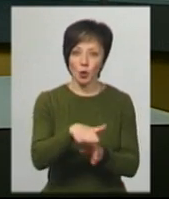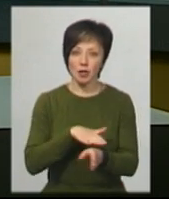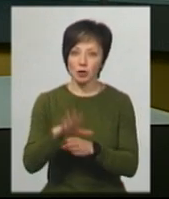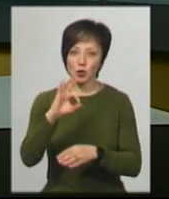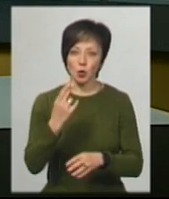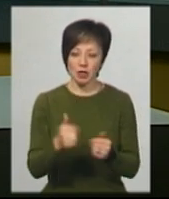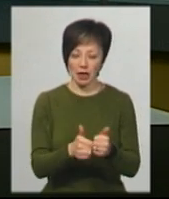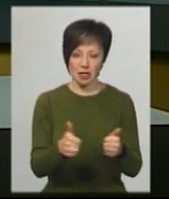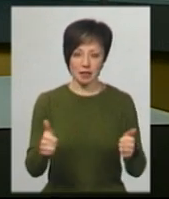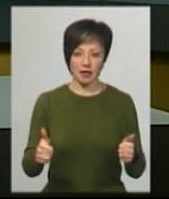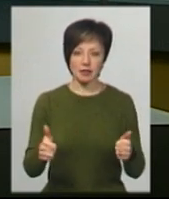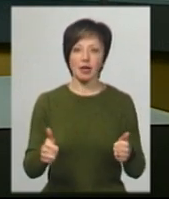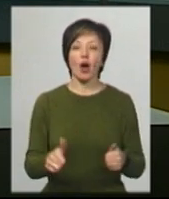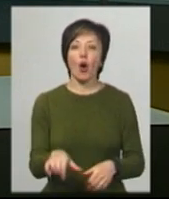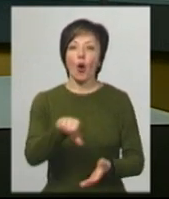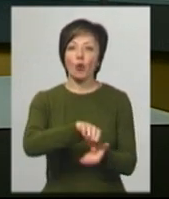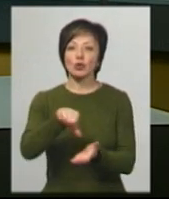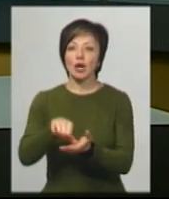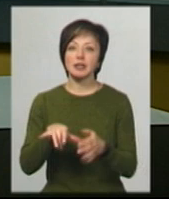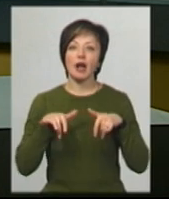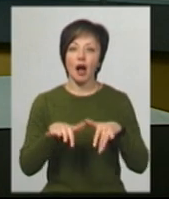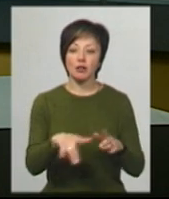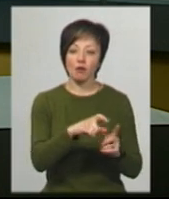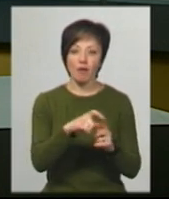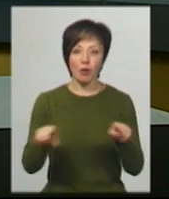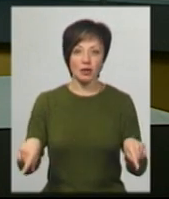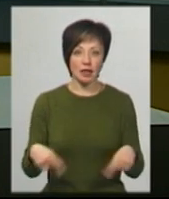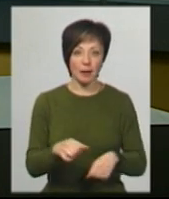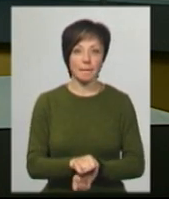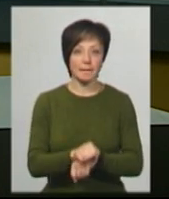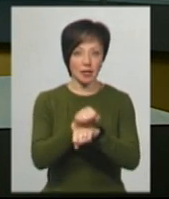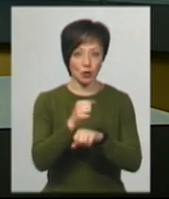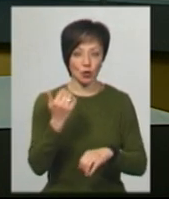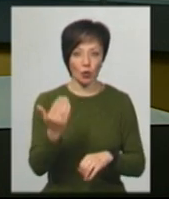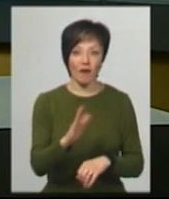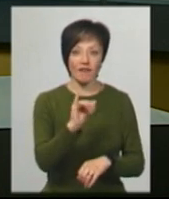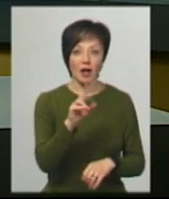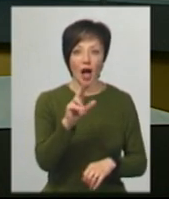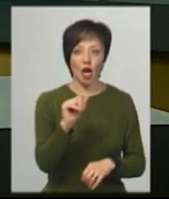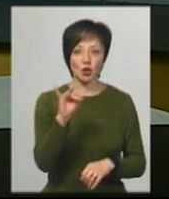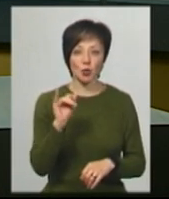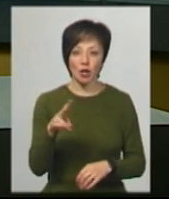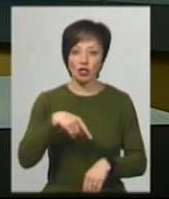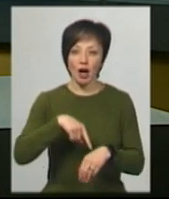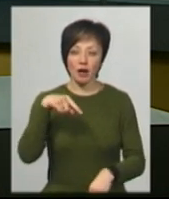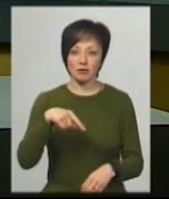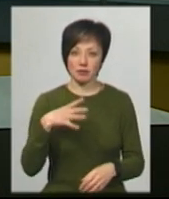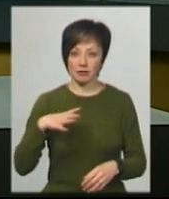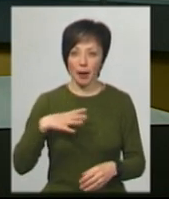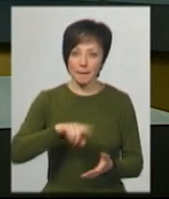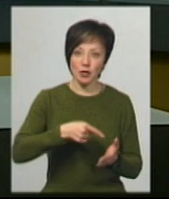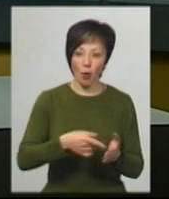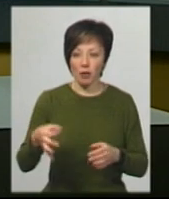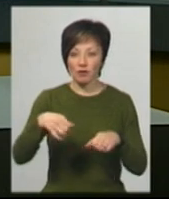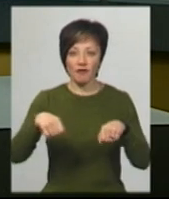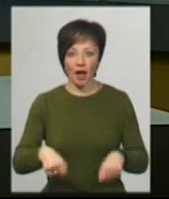соціальної дистанції. Учасники акції, за словами організатора мітингу Віктора Вікарчука, чекали реакції від міської та обласної